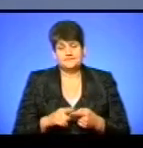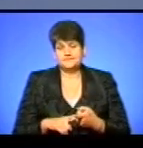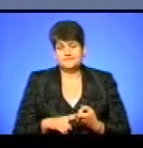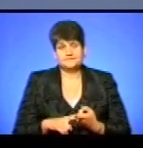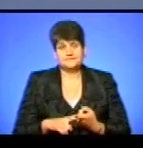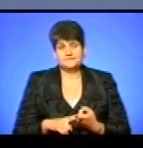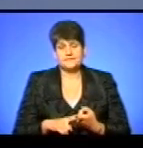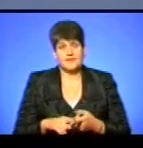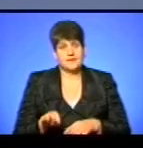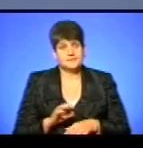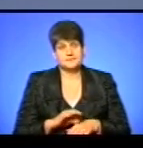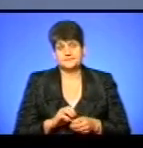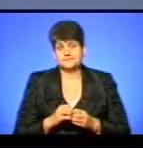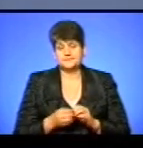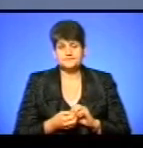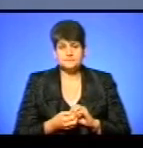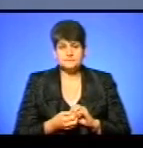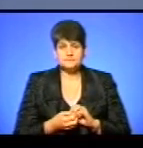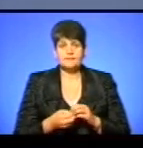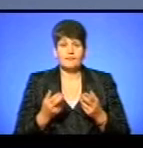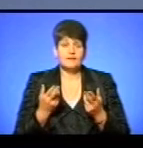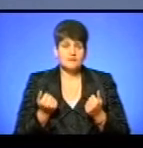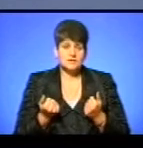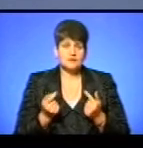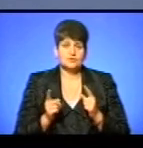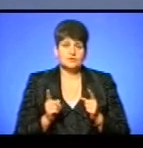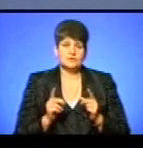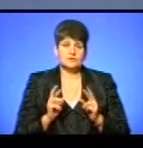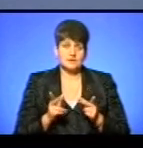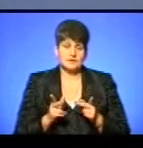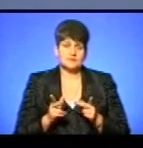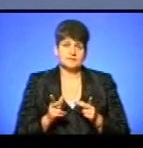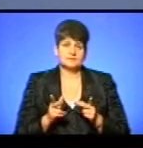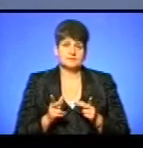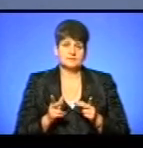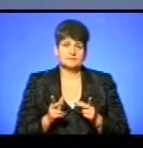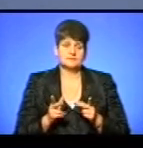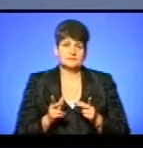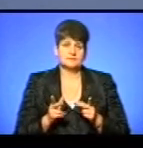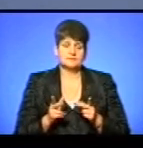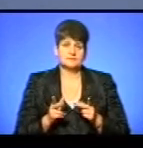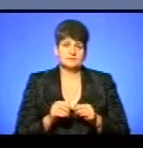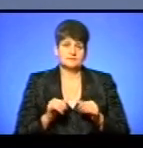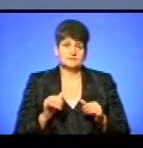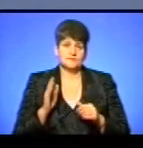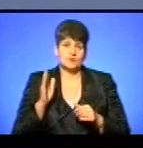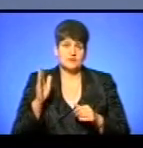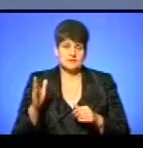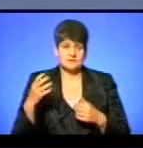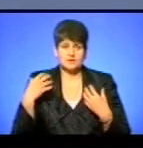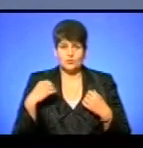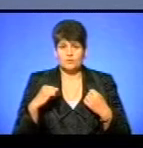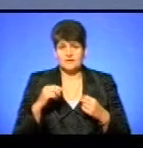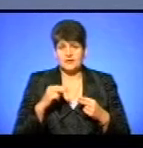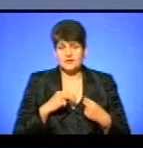болюче. Звичайно, що як прогресивний, я себе таким рахую начальником управління транспорту,